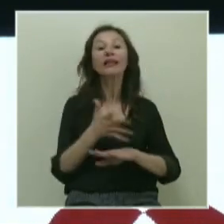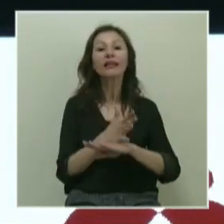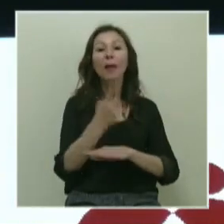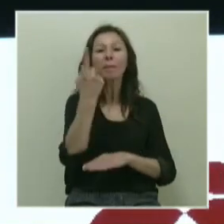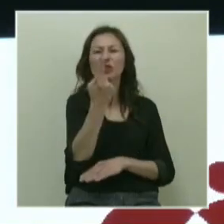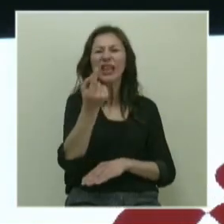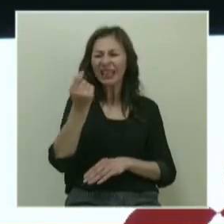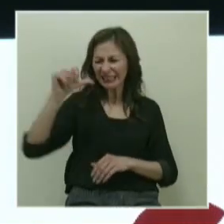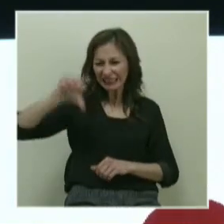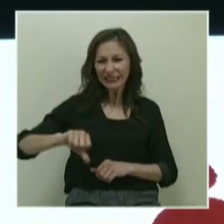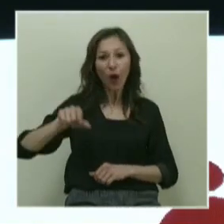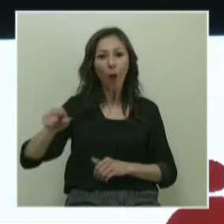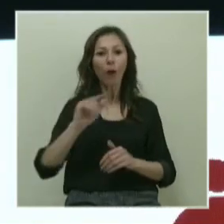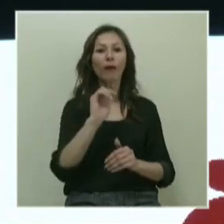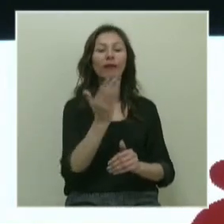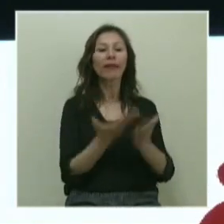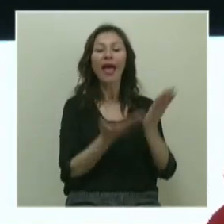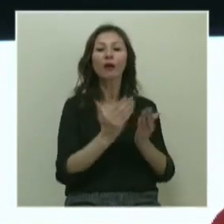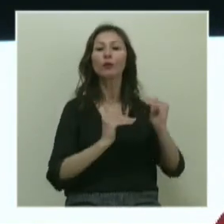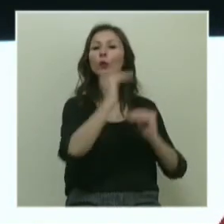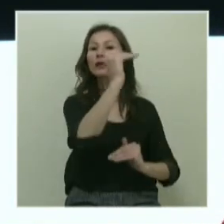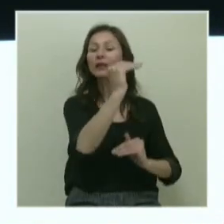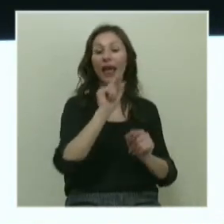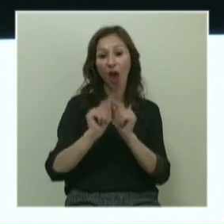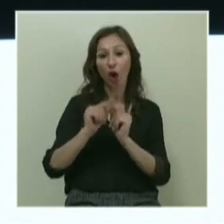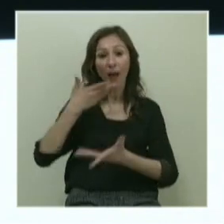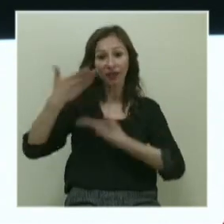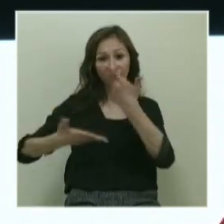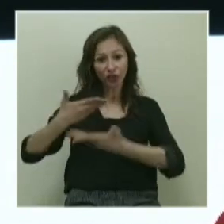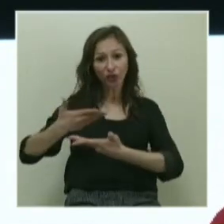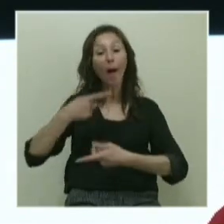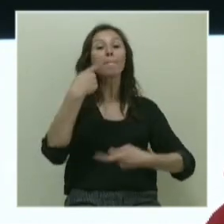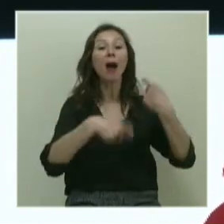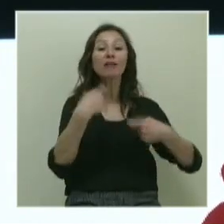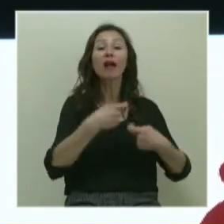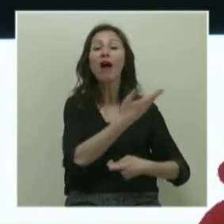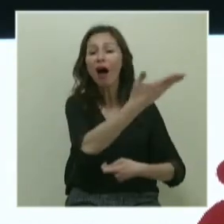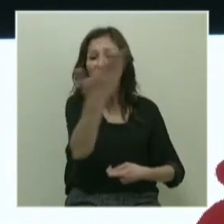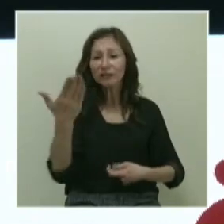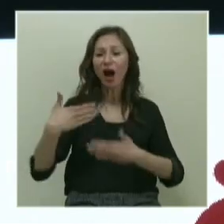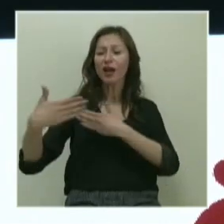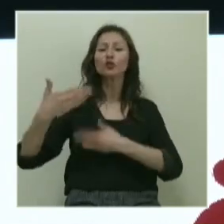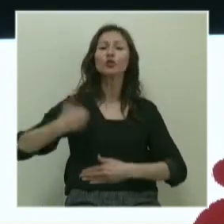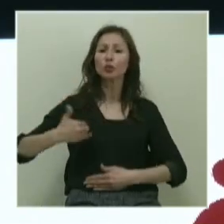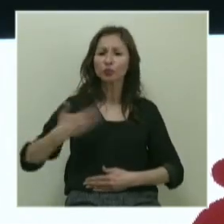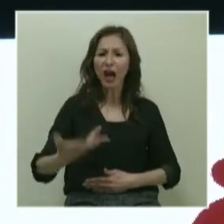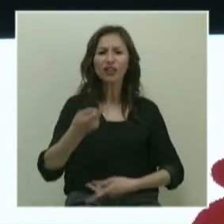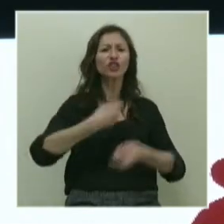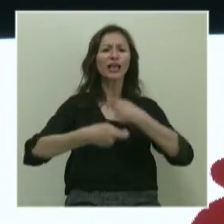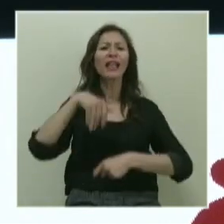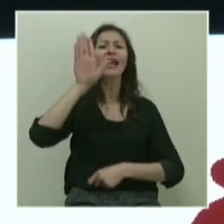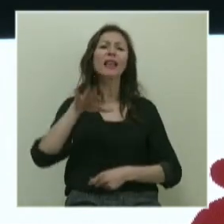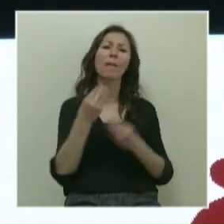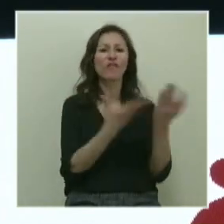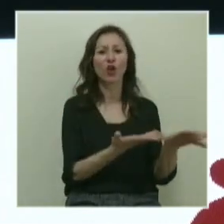kıtsa onun değeri yüksektir. Ekonomi anlatınca bankalar, aracı kurumlar, şirketler reklam veriyor.